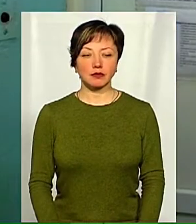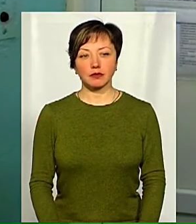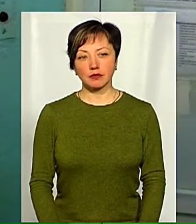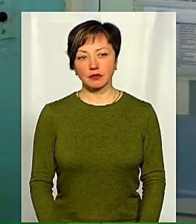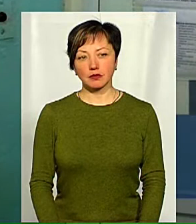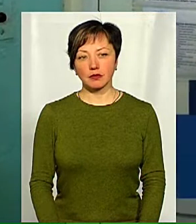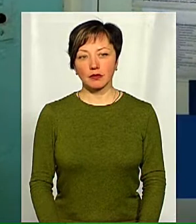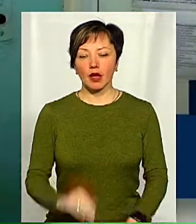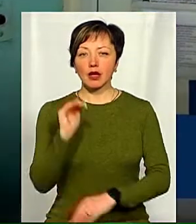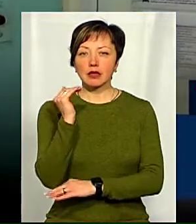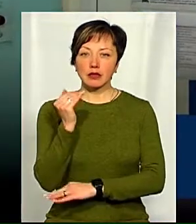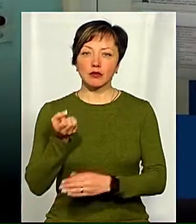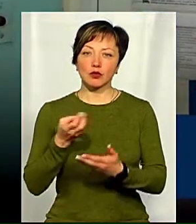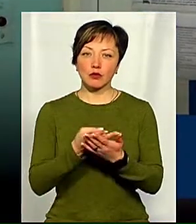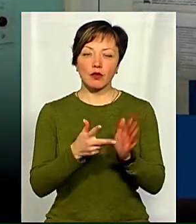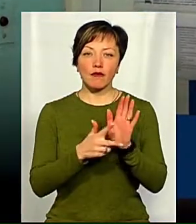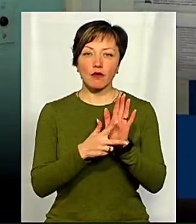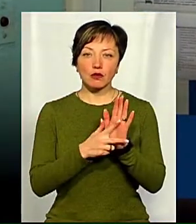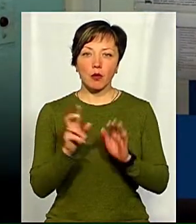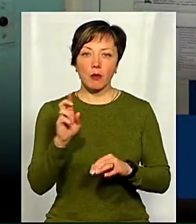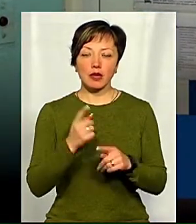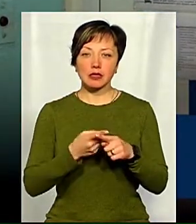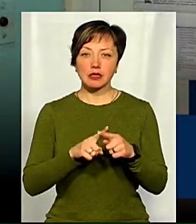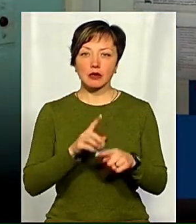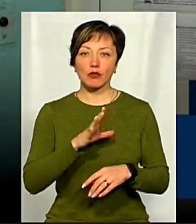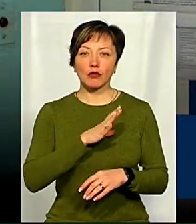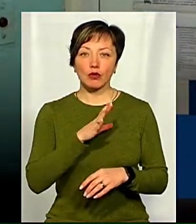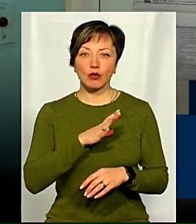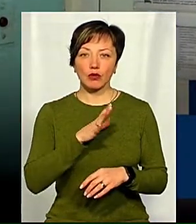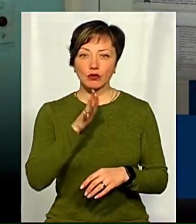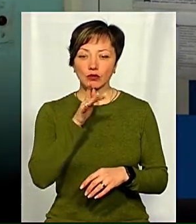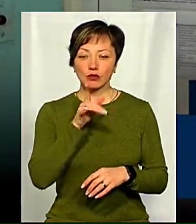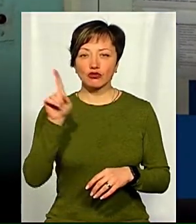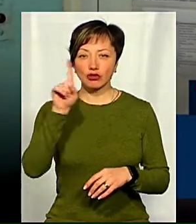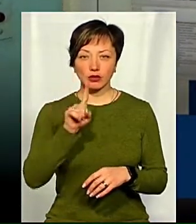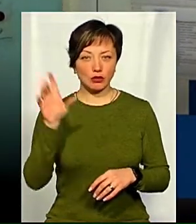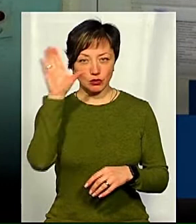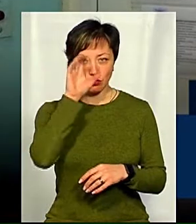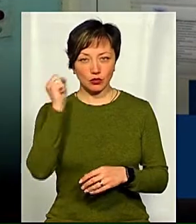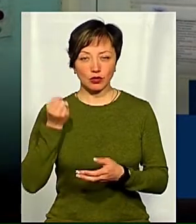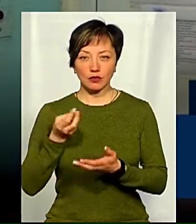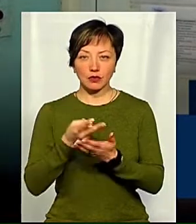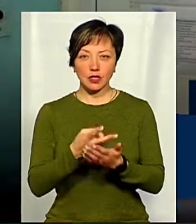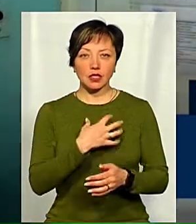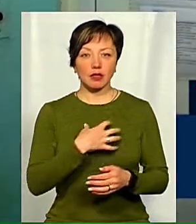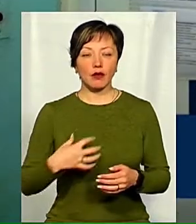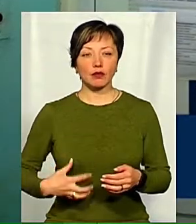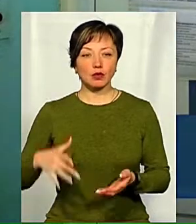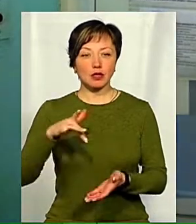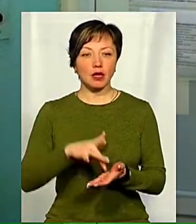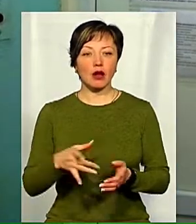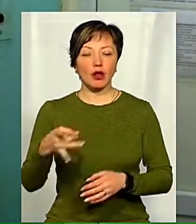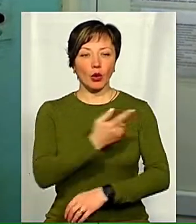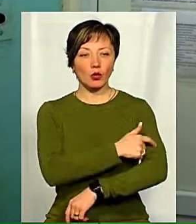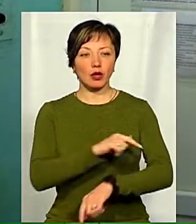Дитина поступила 8 березня, це було вже час ночі. Доставлена із Славутської центральної